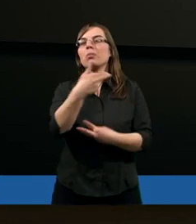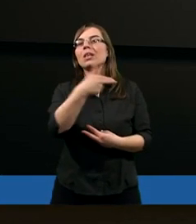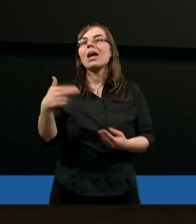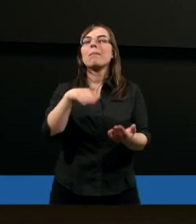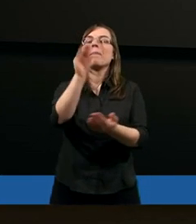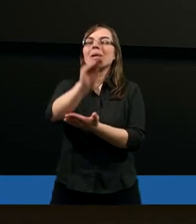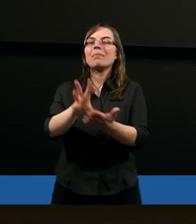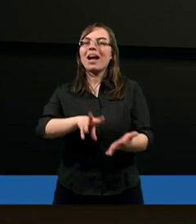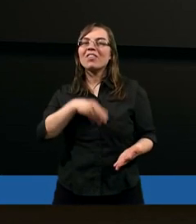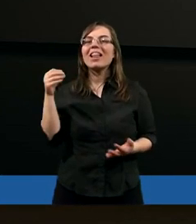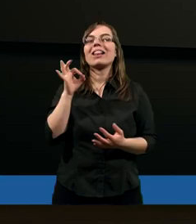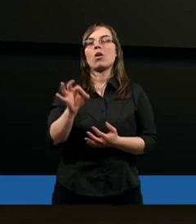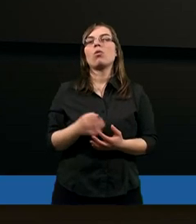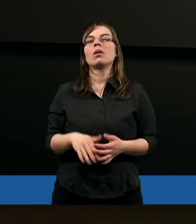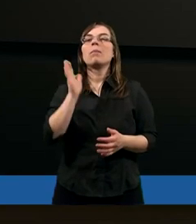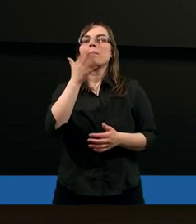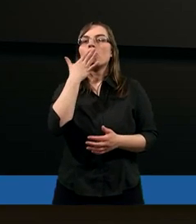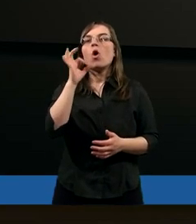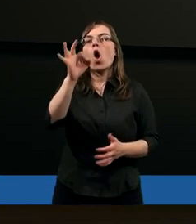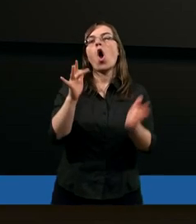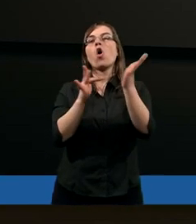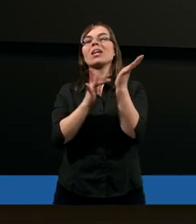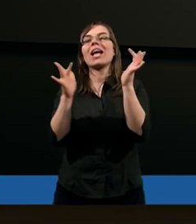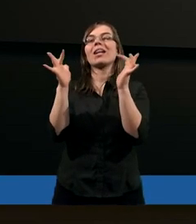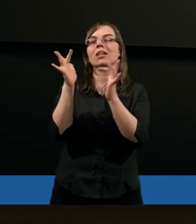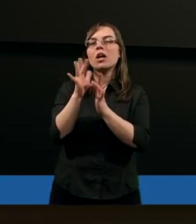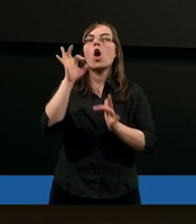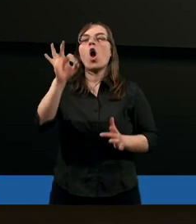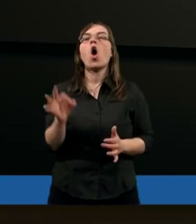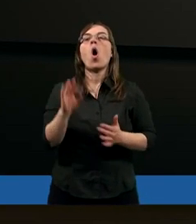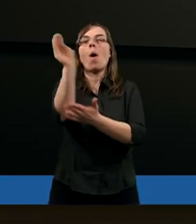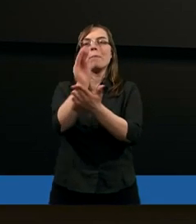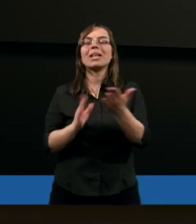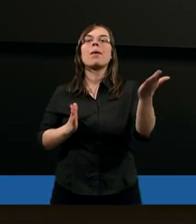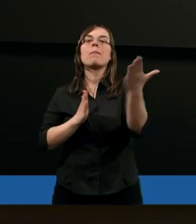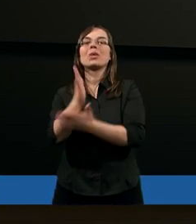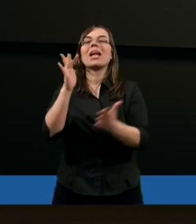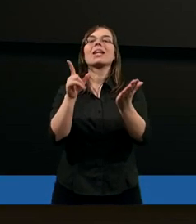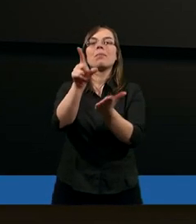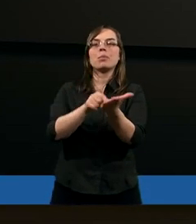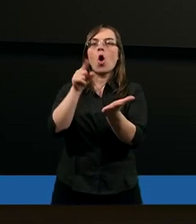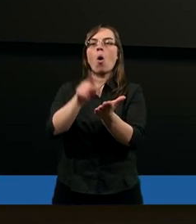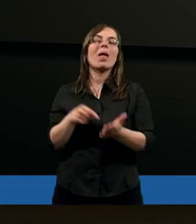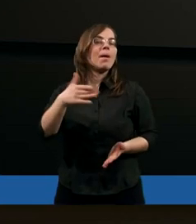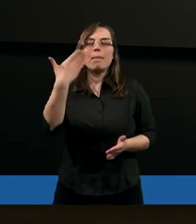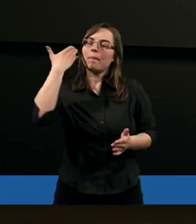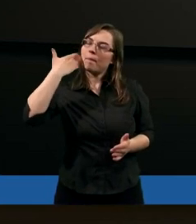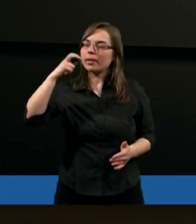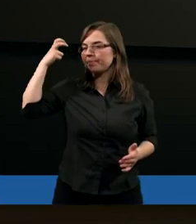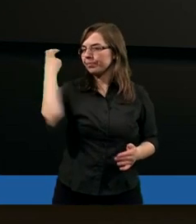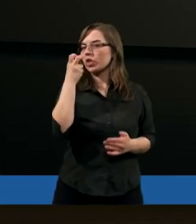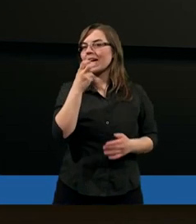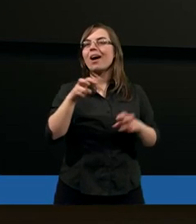temacie listów Piotra. Będziemy mówić o Jezusie opisanym przez Piotra. Będzie to naprawdę